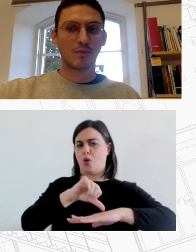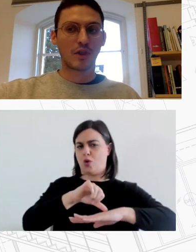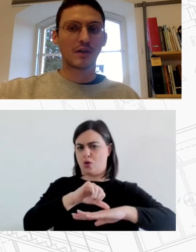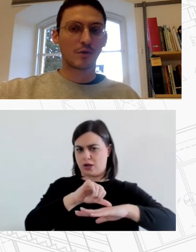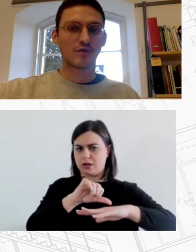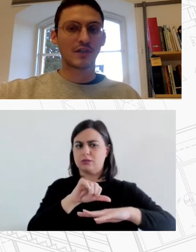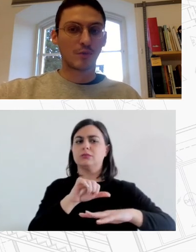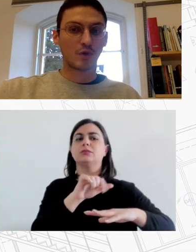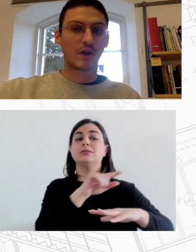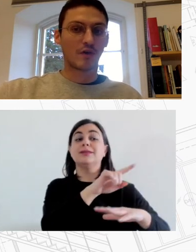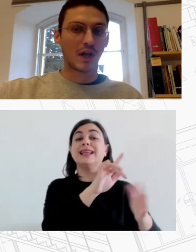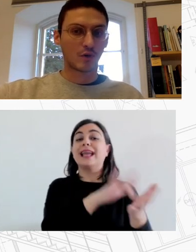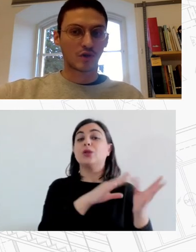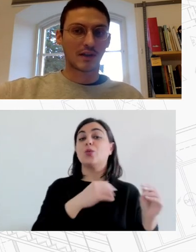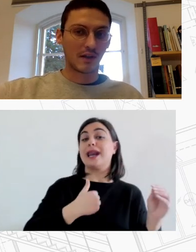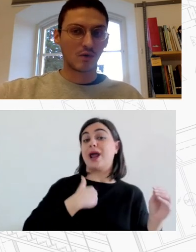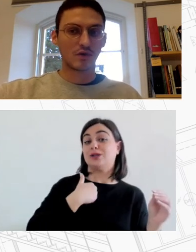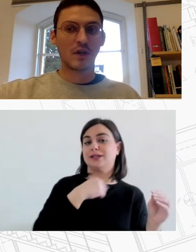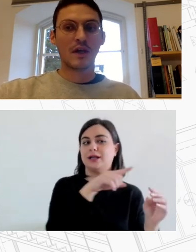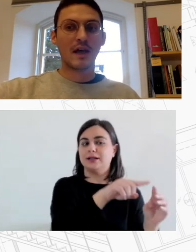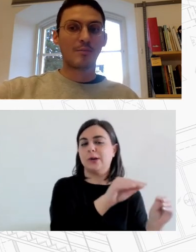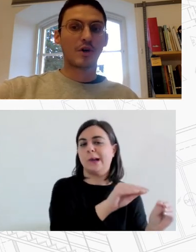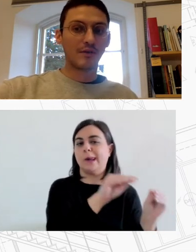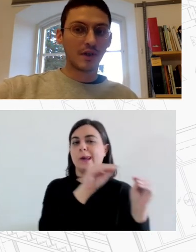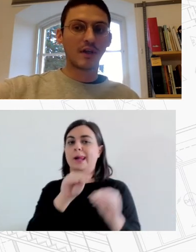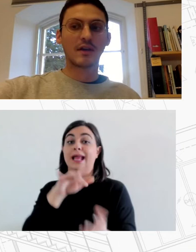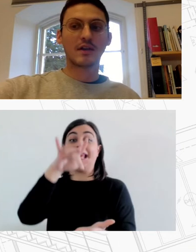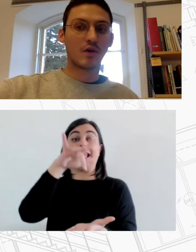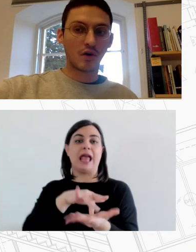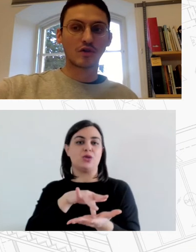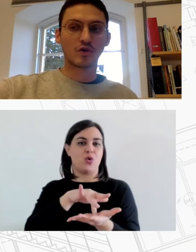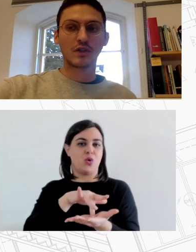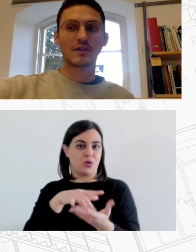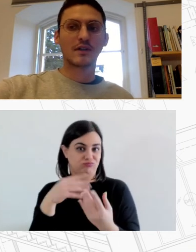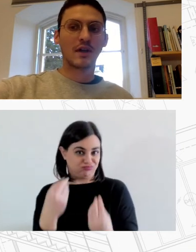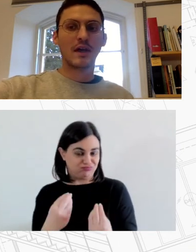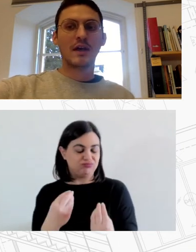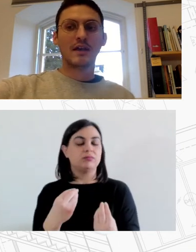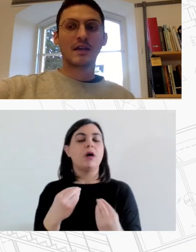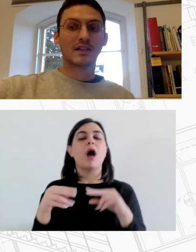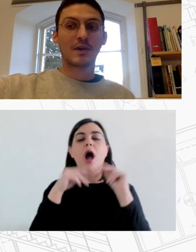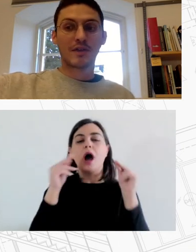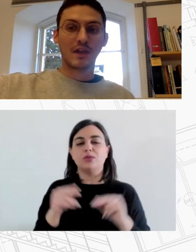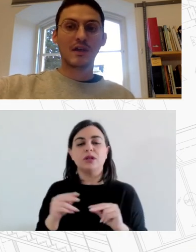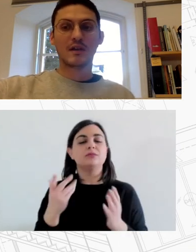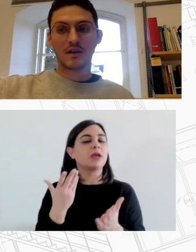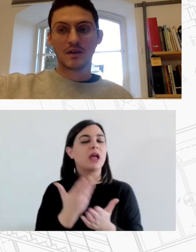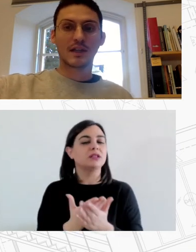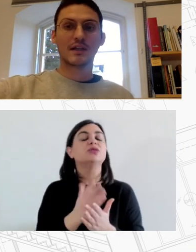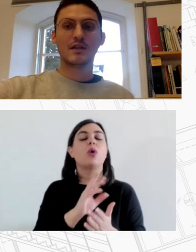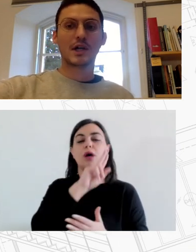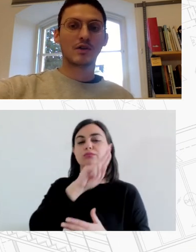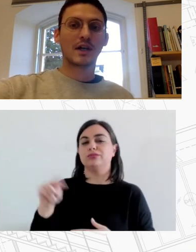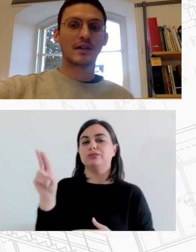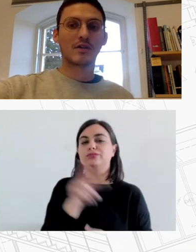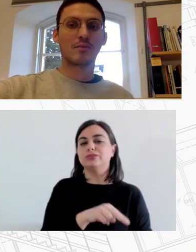σημείο που θα είναι προσβάσιμο πιο εύκολα από τους κατοίκους απορρίφθηκε γιατί ο χώρος που ζήτησαν είχε δεσμευθεί για